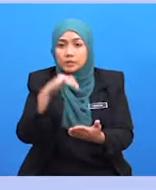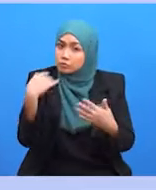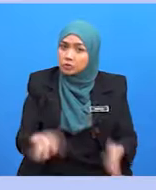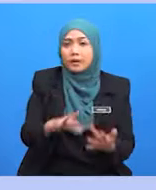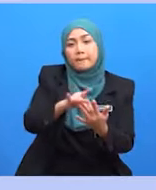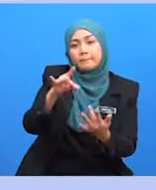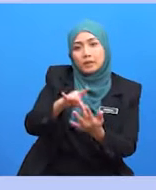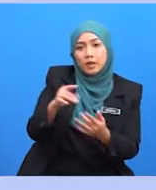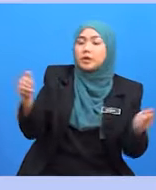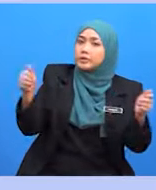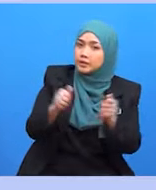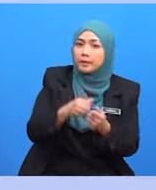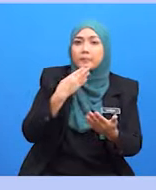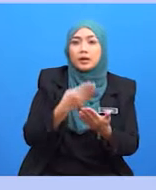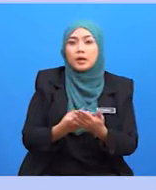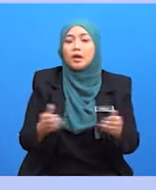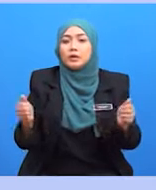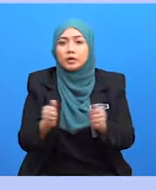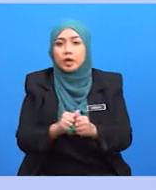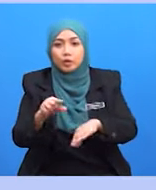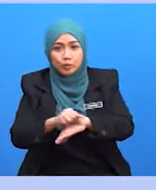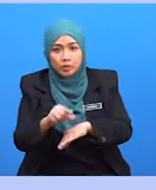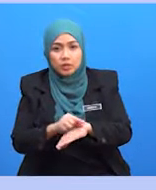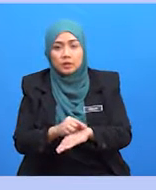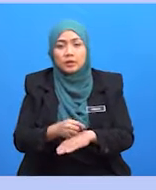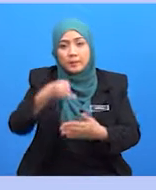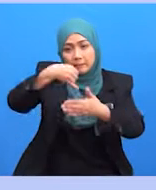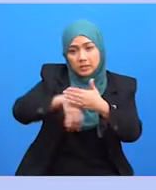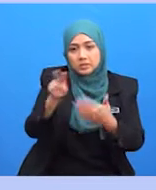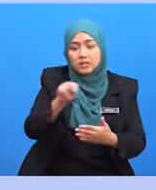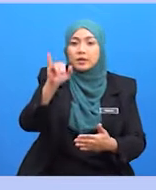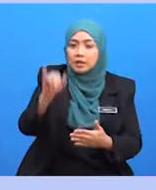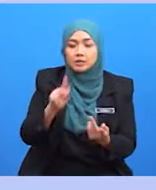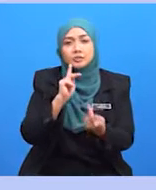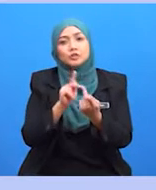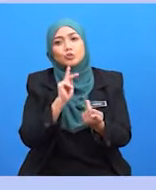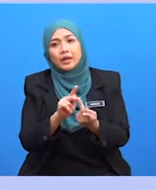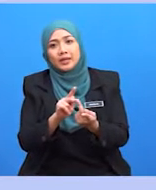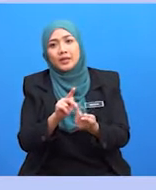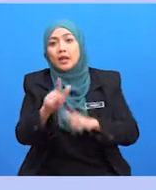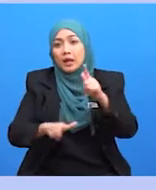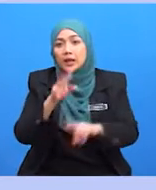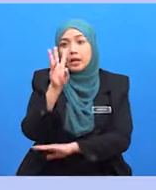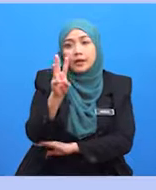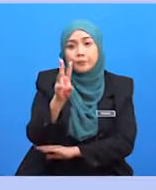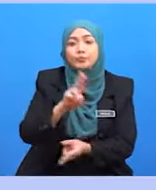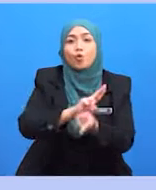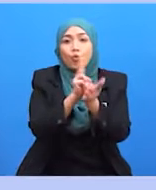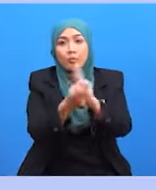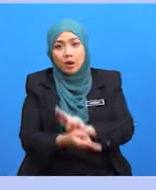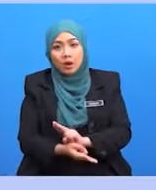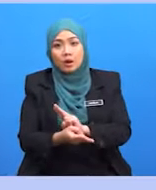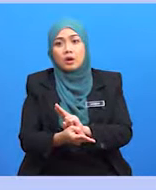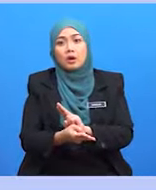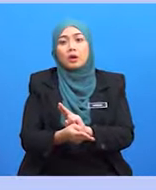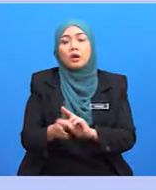pertama dengan menggunakan perisian yang sesuai. Langkah keenam, Mengubah layout logo